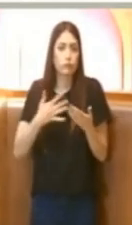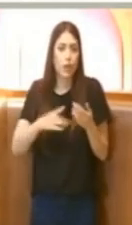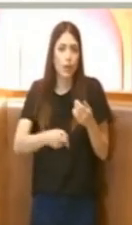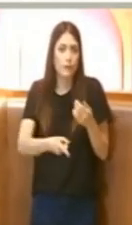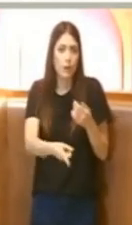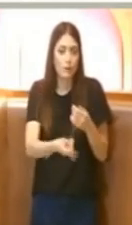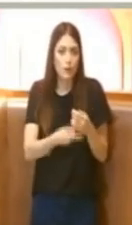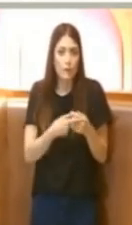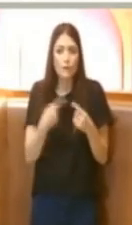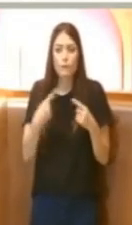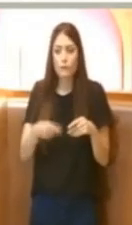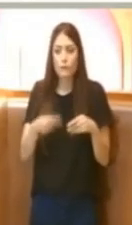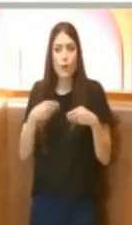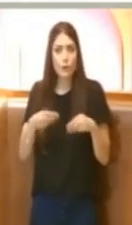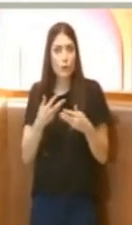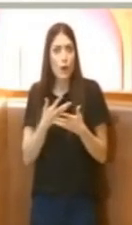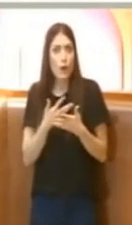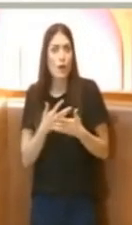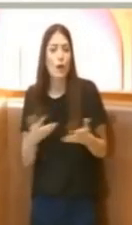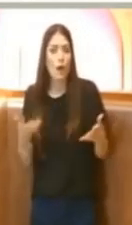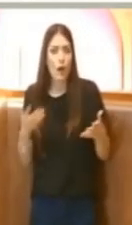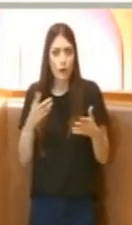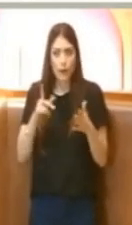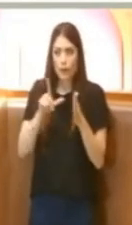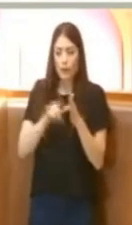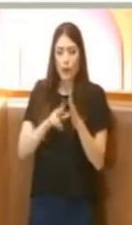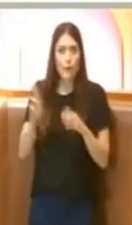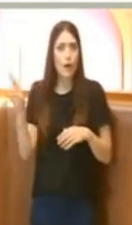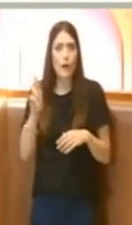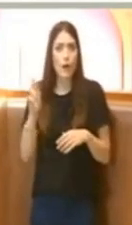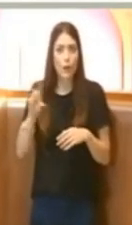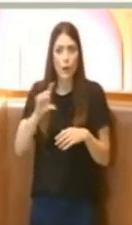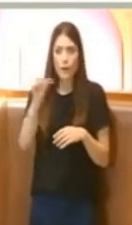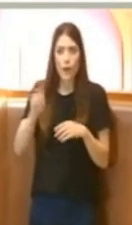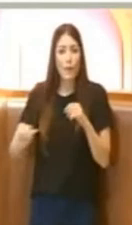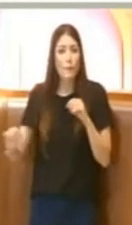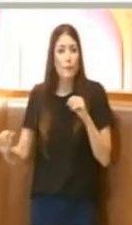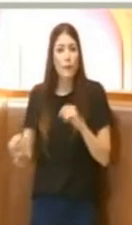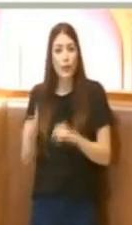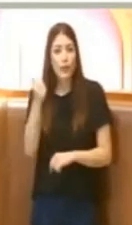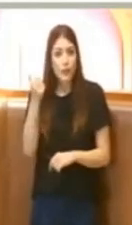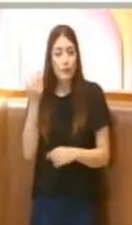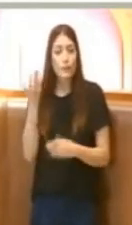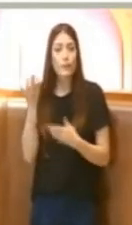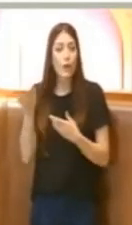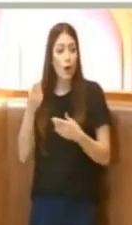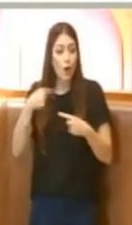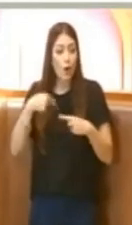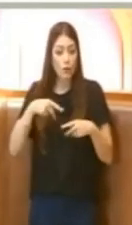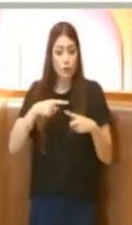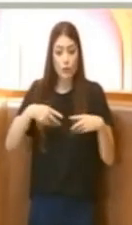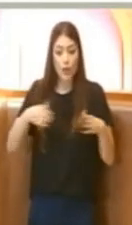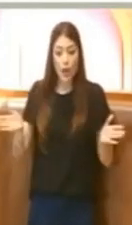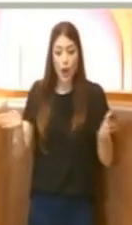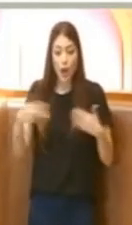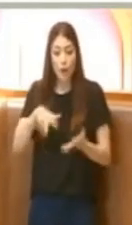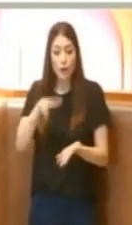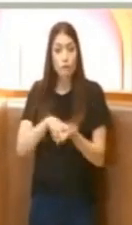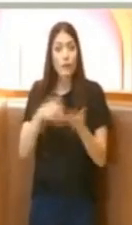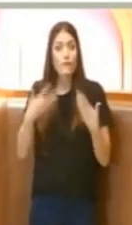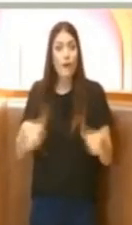questa grande partecipazione con tempi record primi in Italia ad essere approvata oggi in aula e quindi